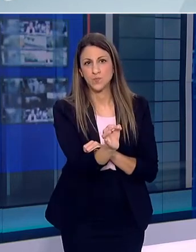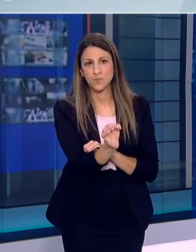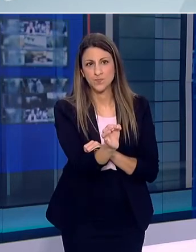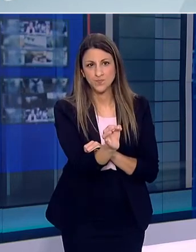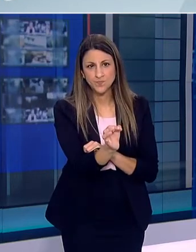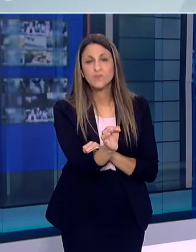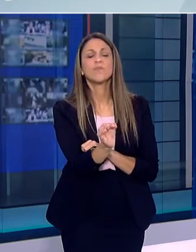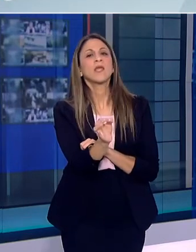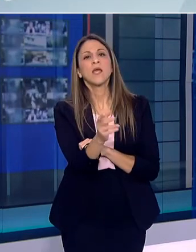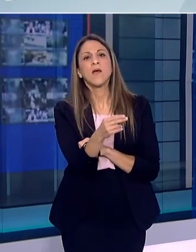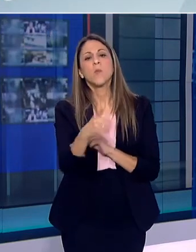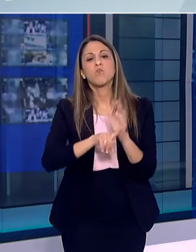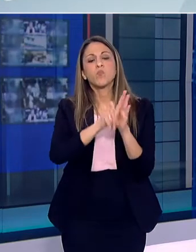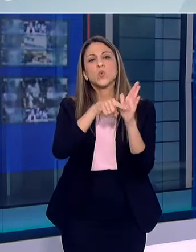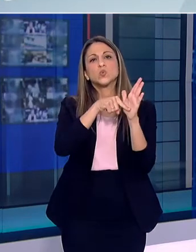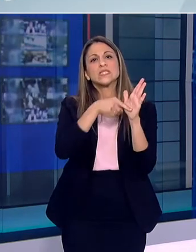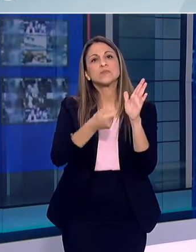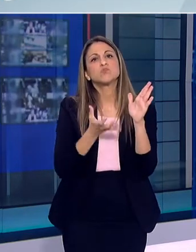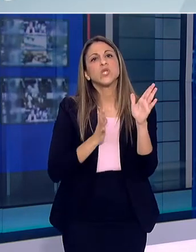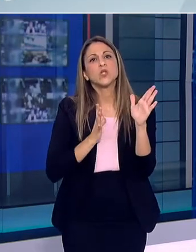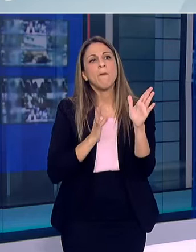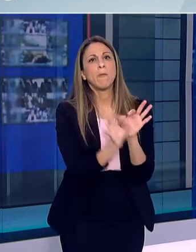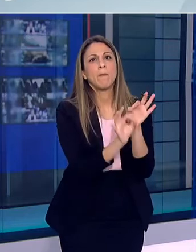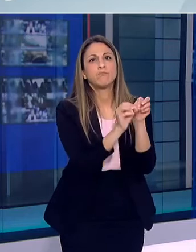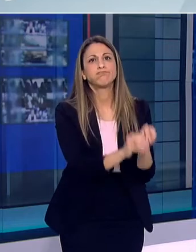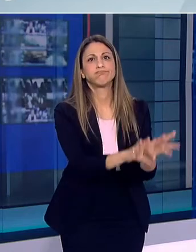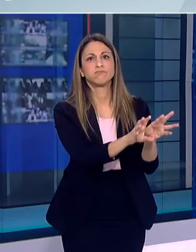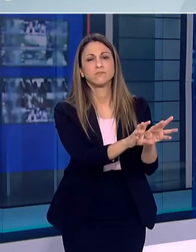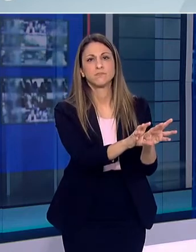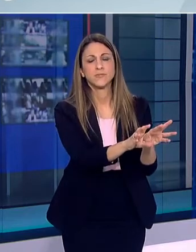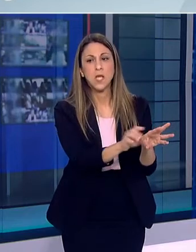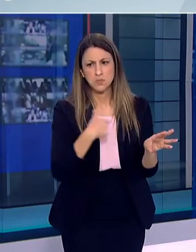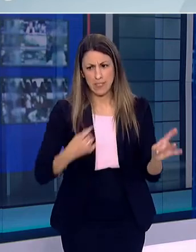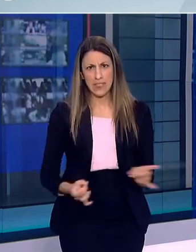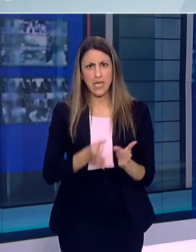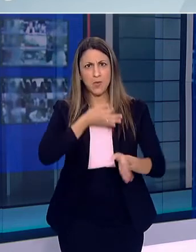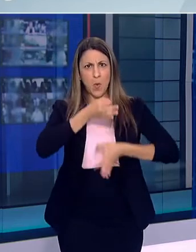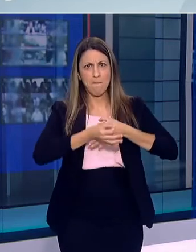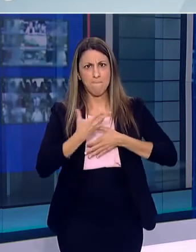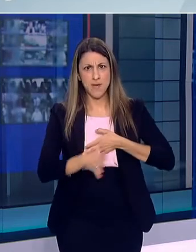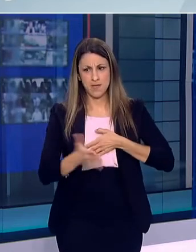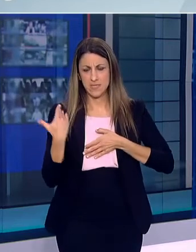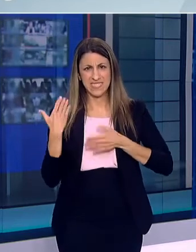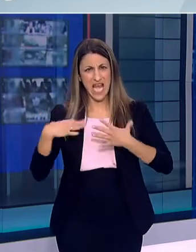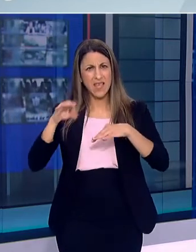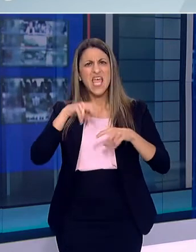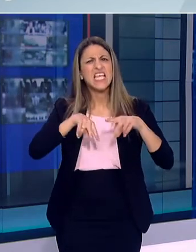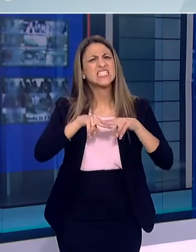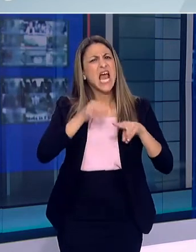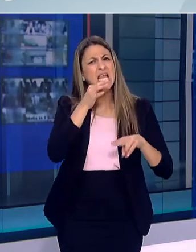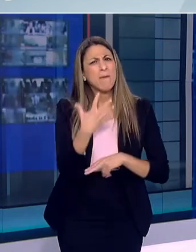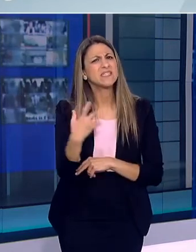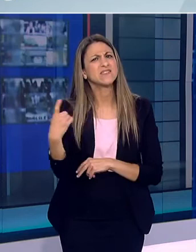υπερμετάδοσης και μάλιστα αναφέρθηκα σήμερα τυχαία σε αυτό γιατί υπήρξαν κάποιες πολύ πρόσφατες δημοσίες είδατε είπα για το Ισραήλ 5%